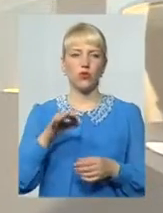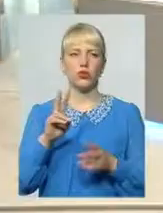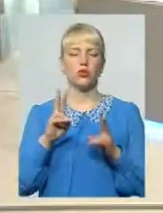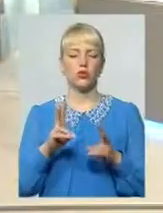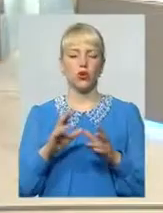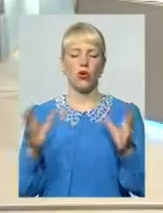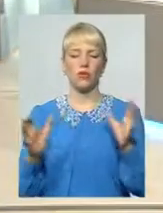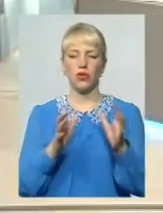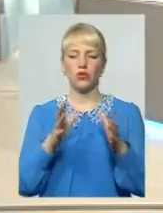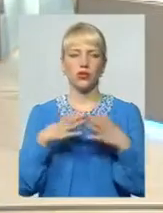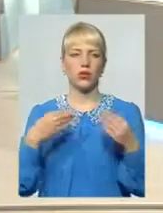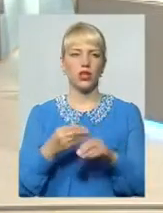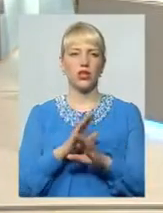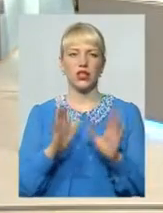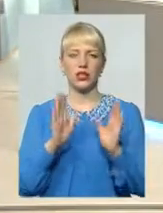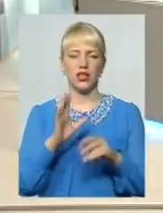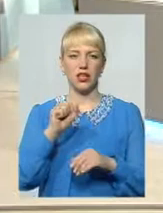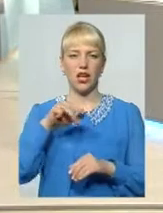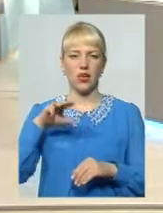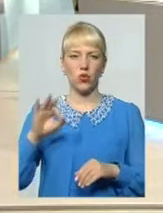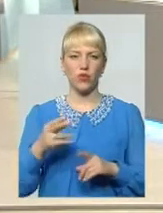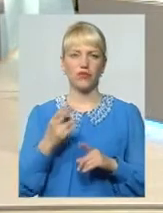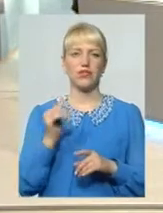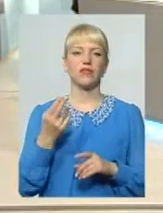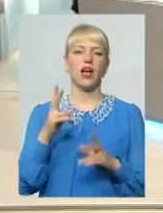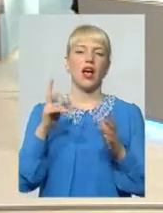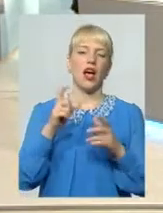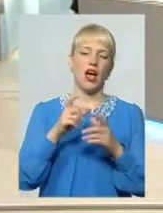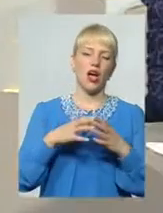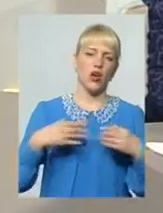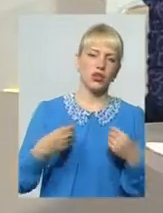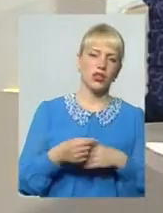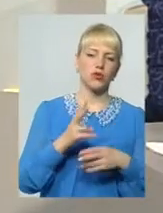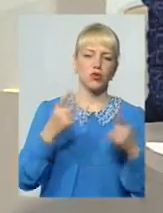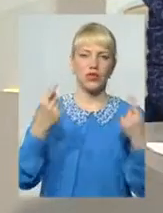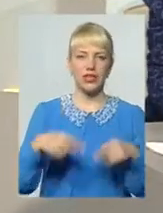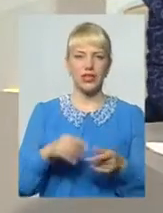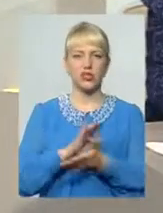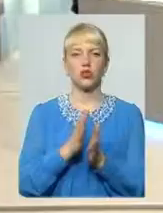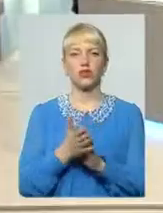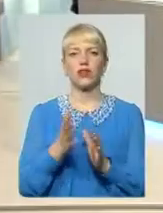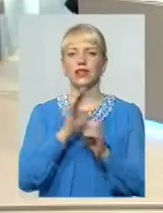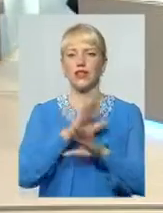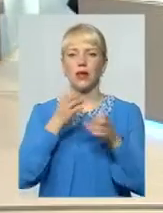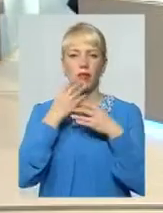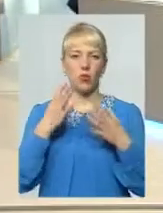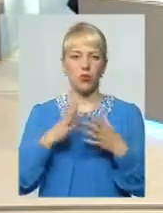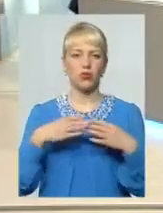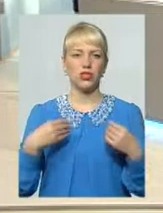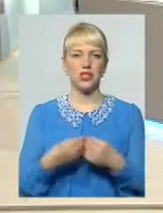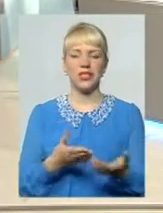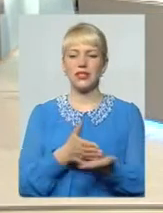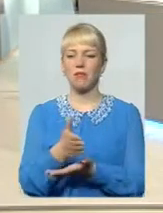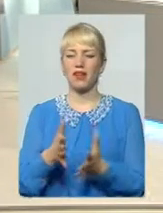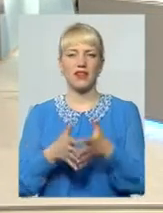АТОвців відповідно до своїх положень А й родинами в кризових ситуаціях, неблагополучними сім'ями Тобто спектр